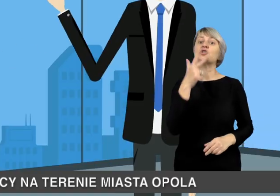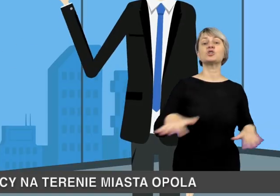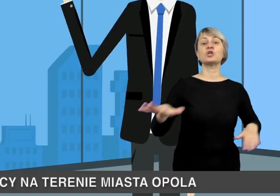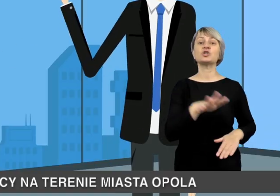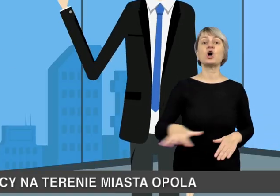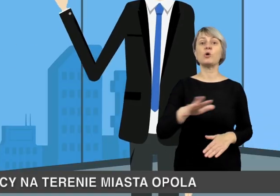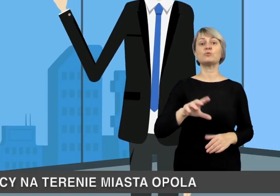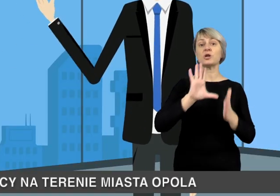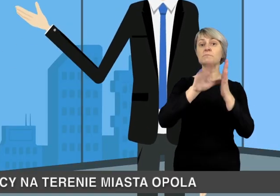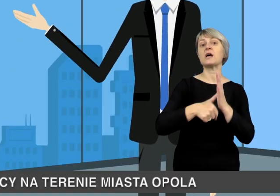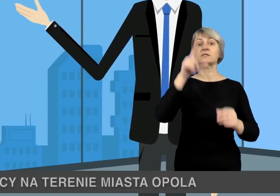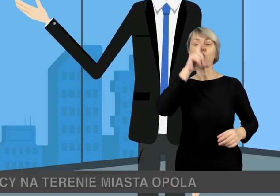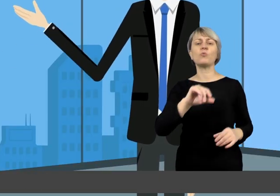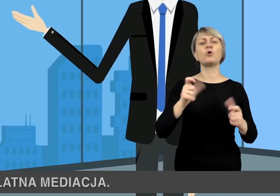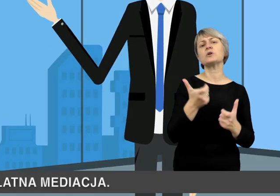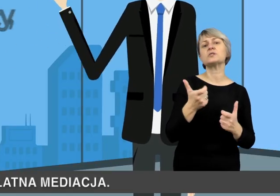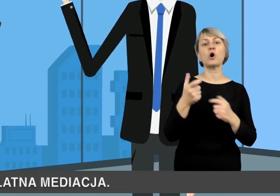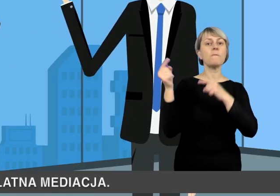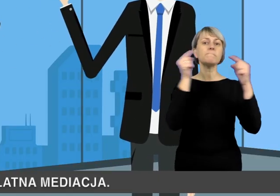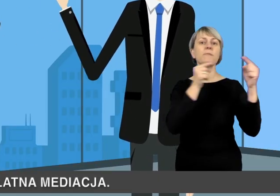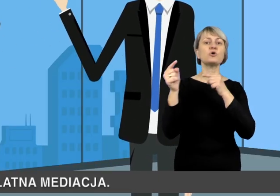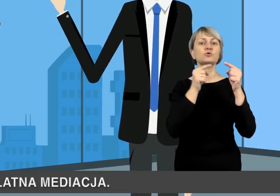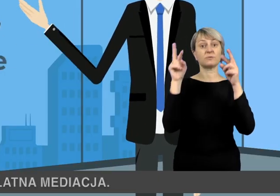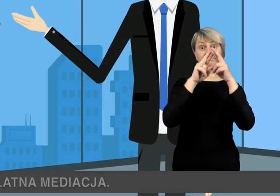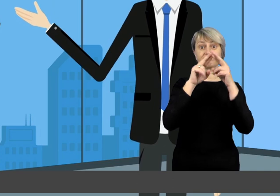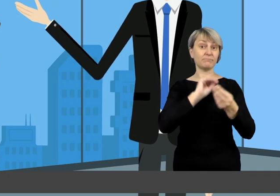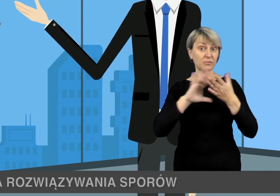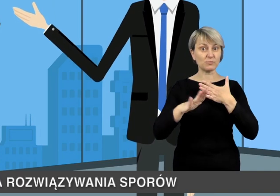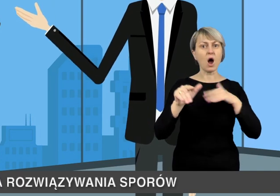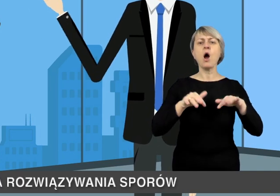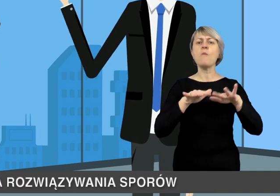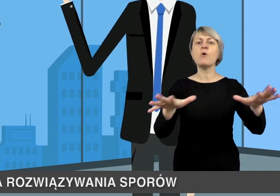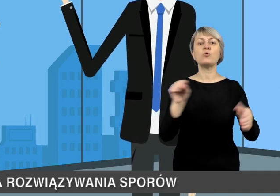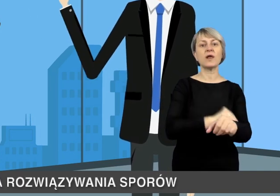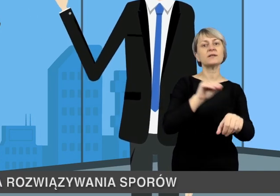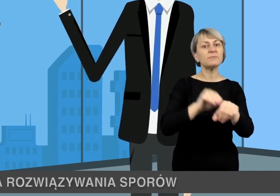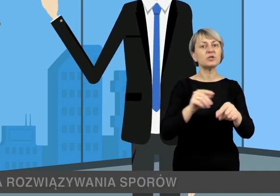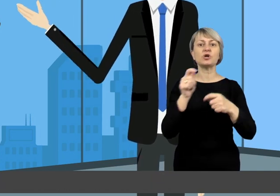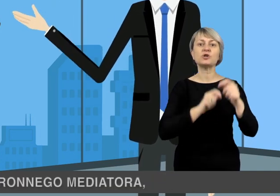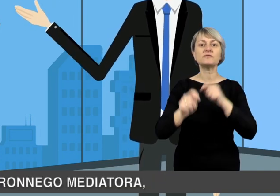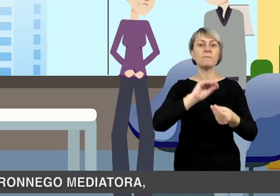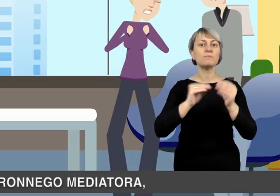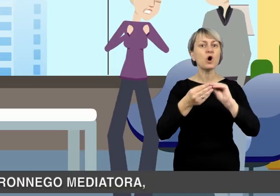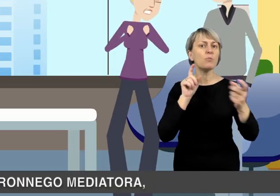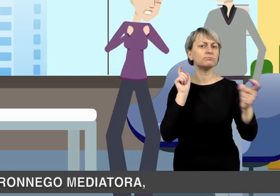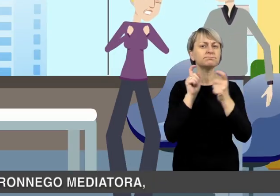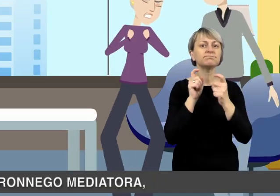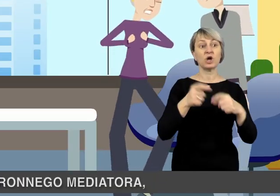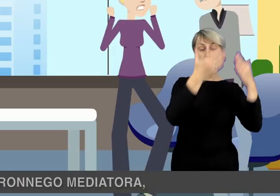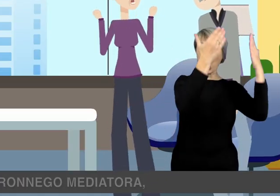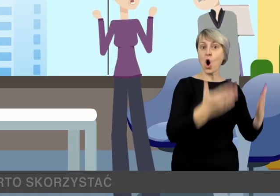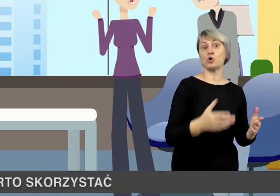Trzecim obszarem pomocy na terenie miasta Opola jest nieodpłatna mediacja. To popularna metoda rozwiązywania sporów z udziałem